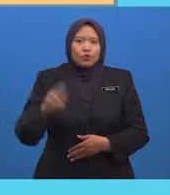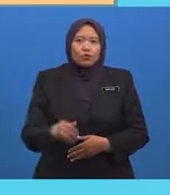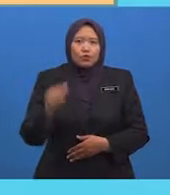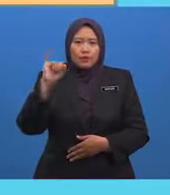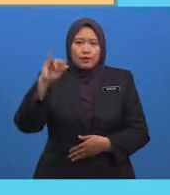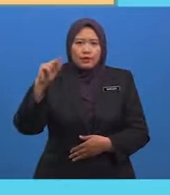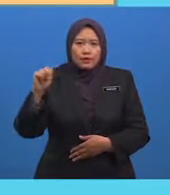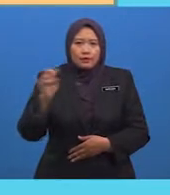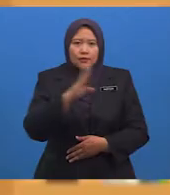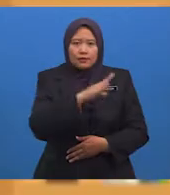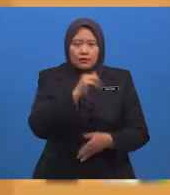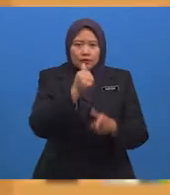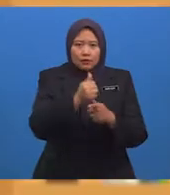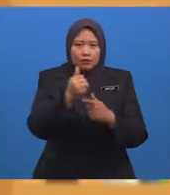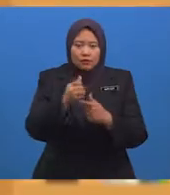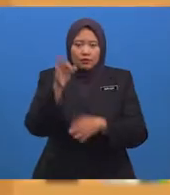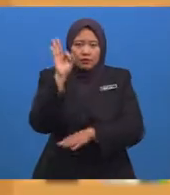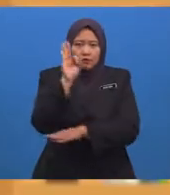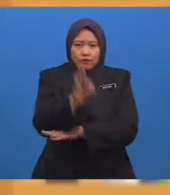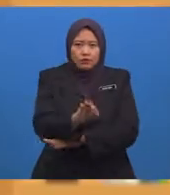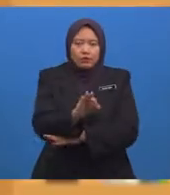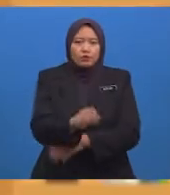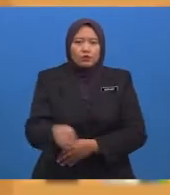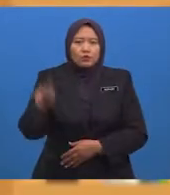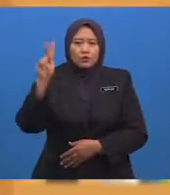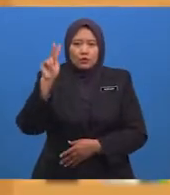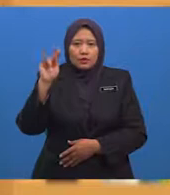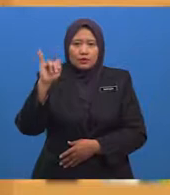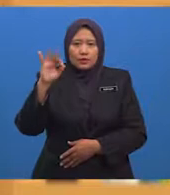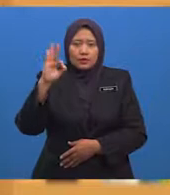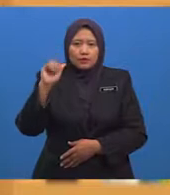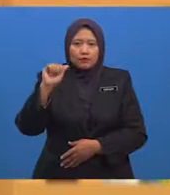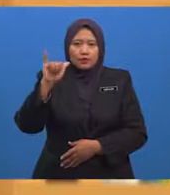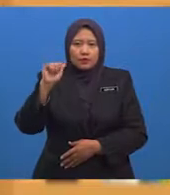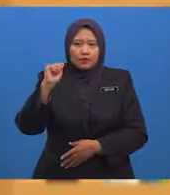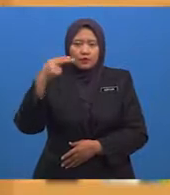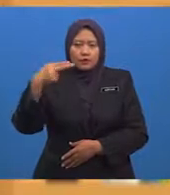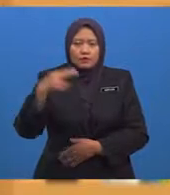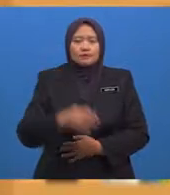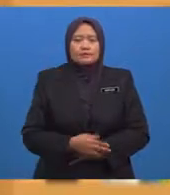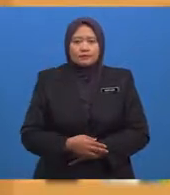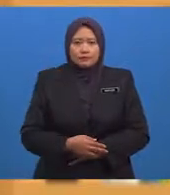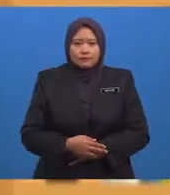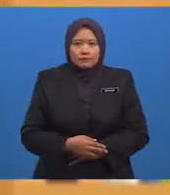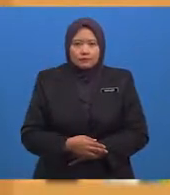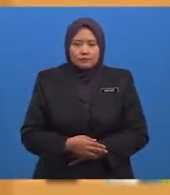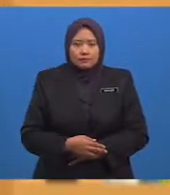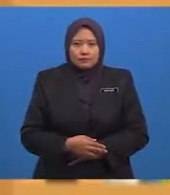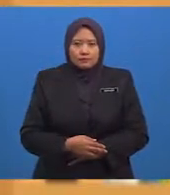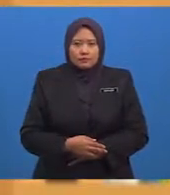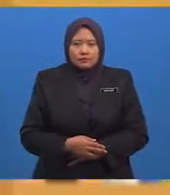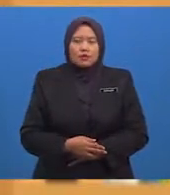Menurut Al-Abdari Tempat pembelajaran paling utama Dan